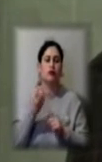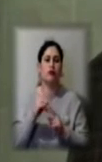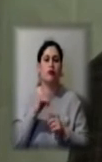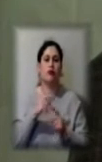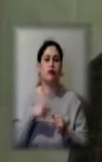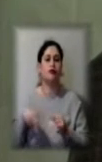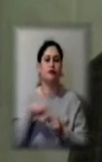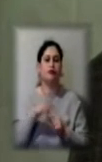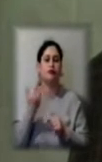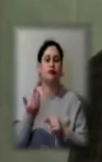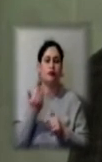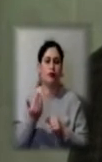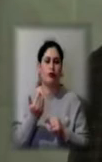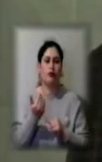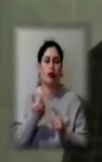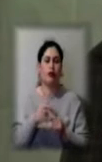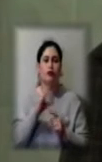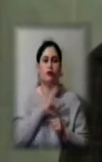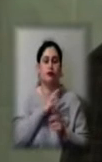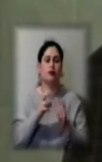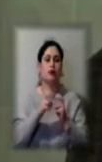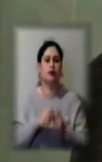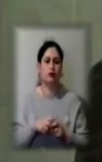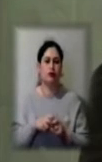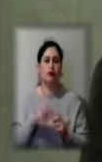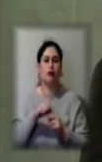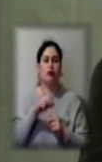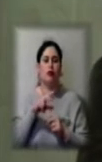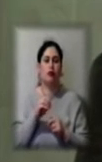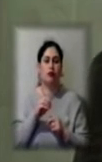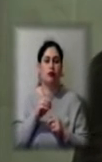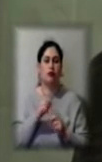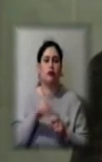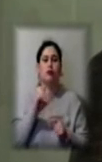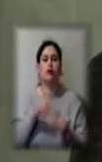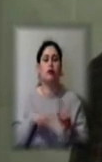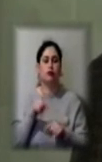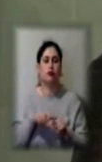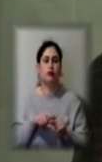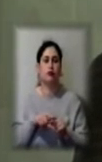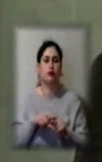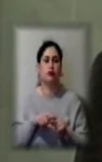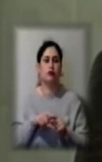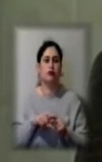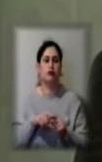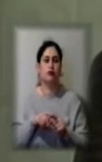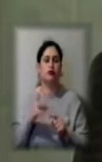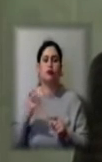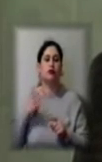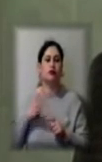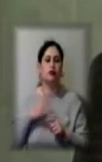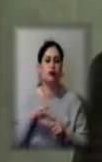її було обстежено. Але рідні, не дочекавшись результатів